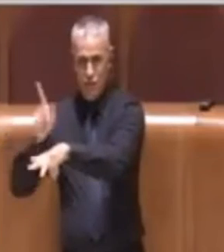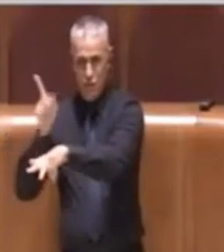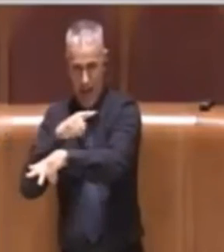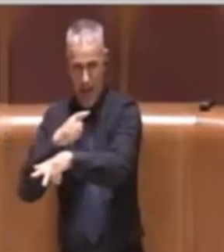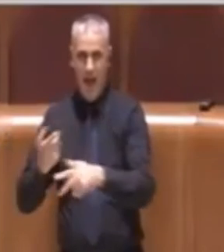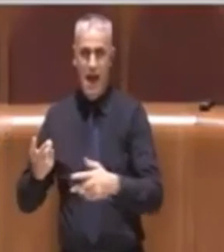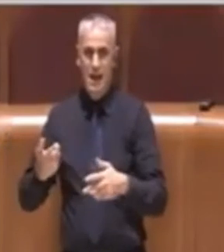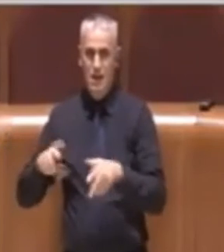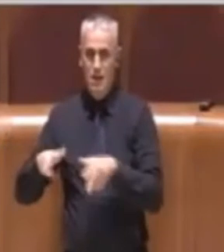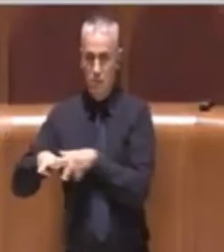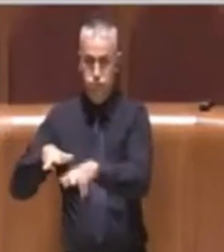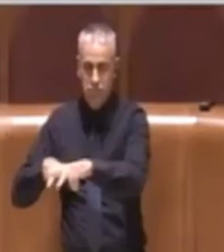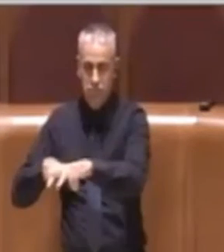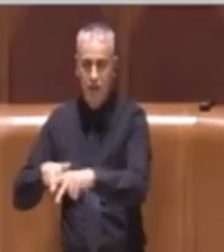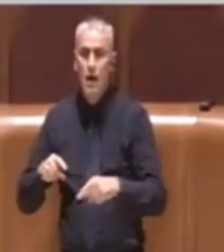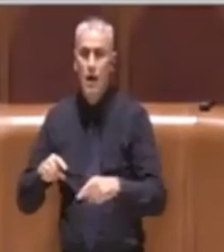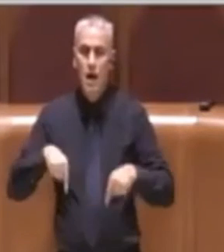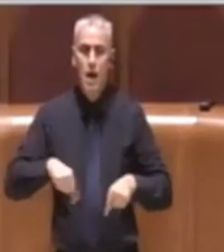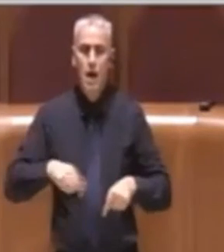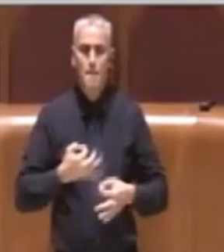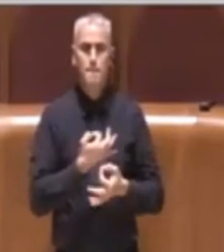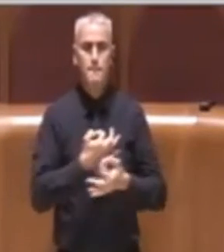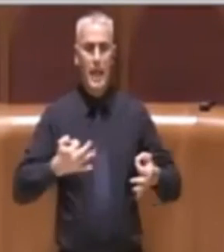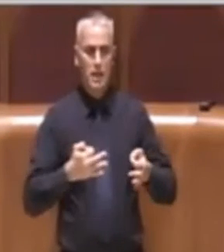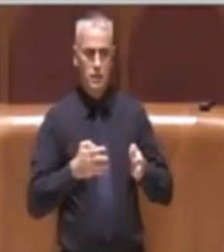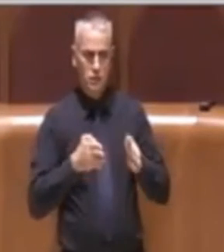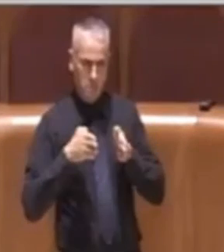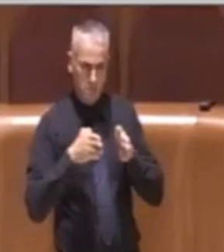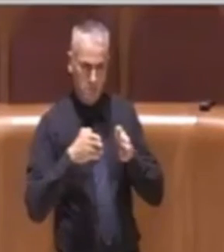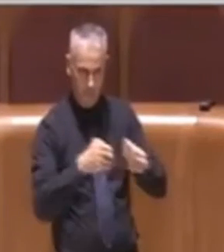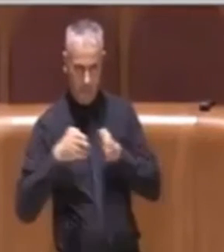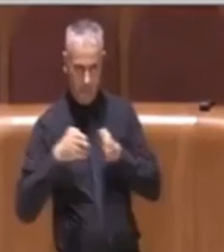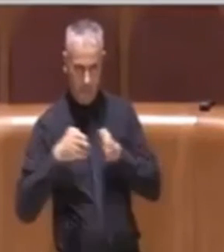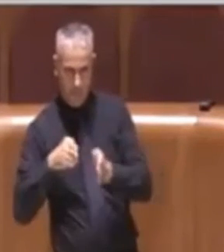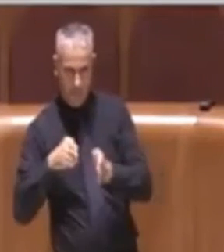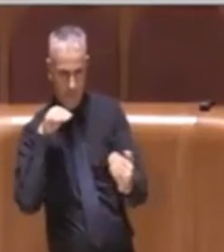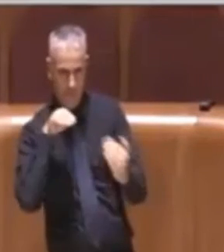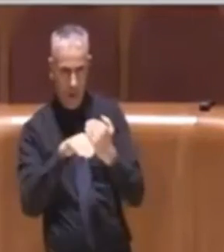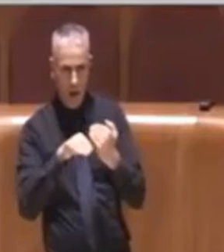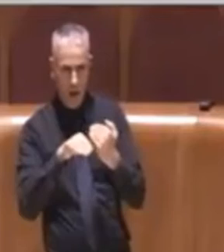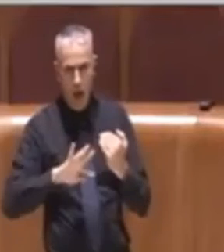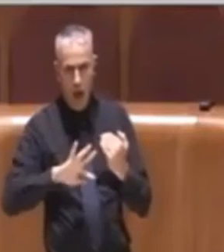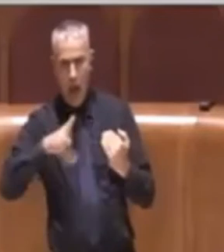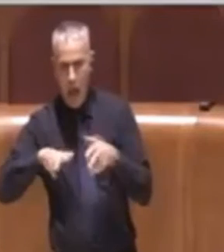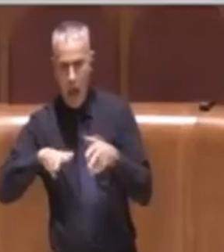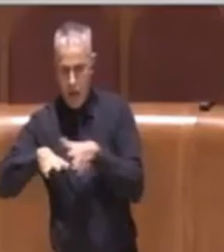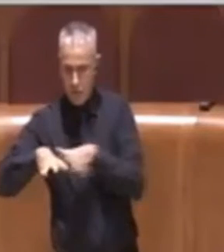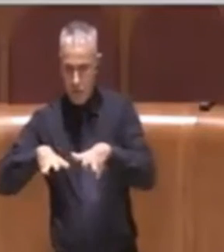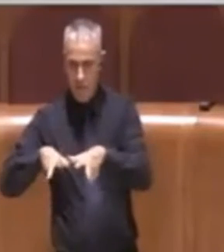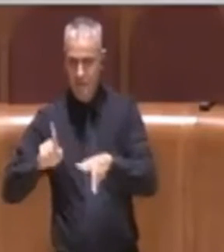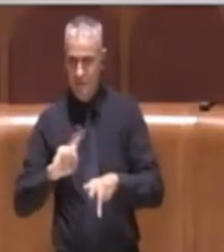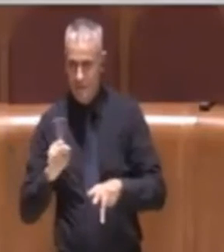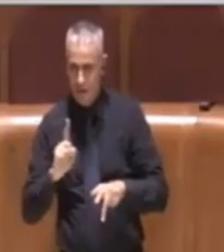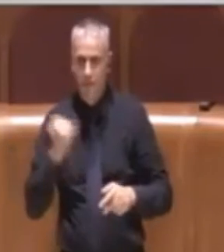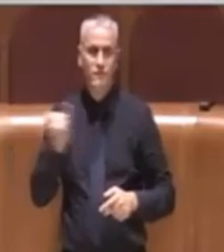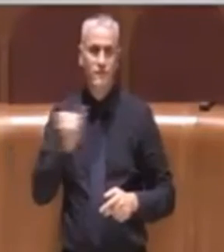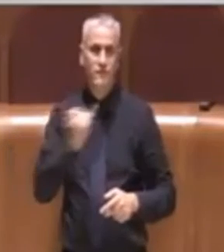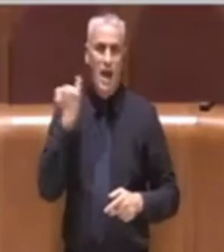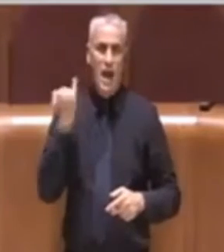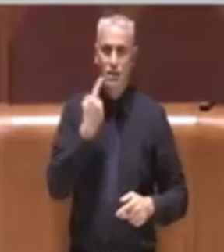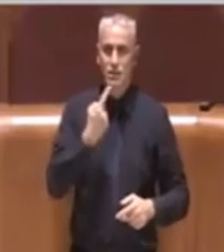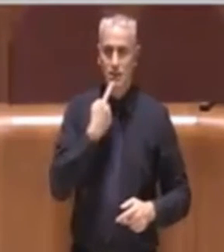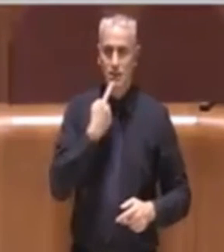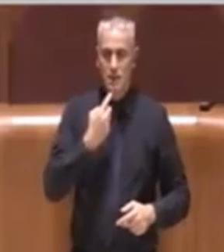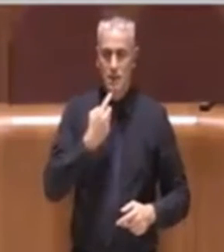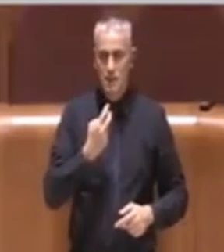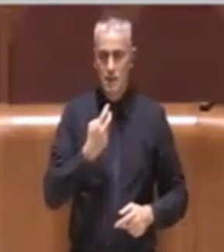ora sono due corsie precise per le automobili che così non consentono altre manovre irregolari e facilitano anche la vita della Polizia